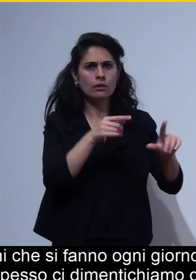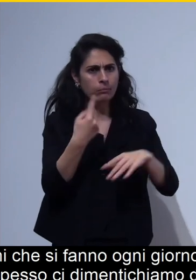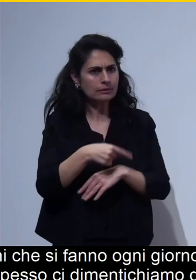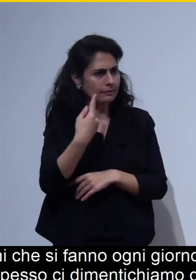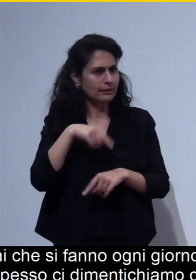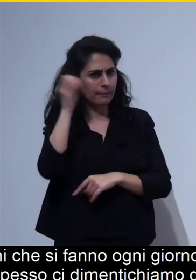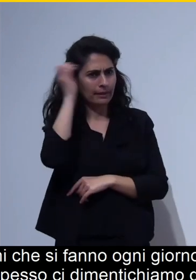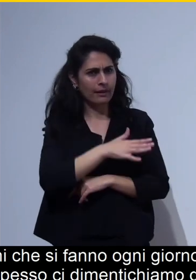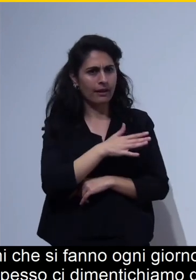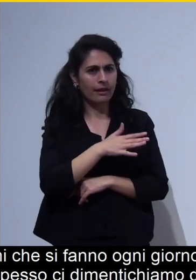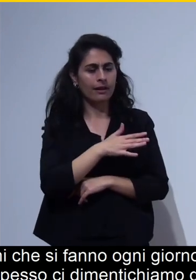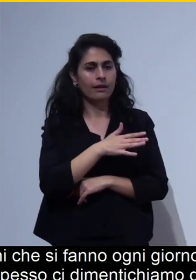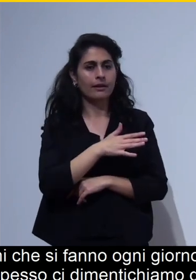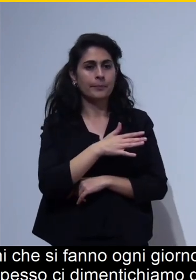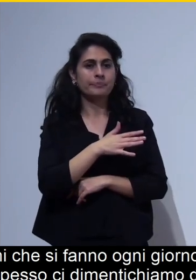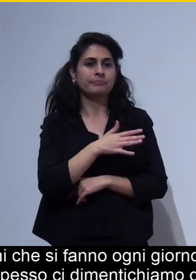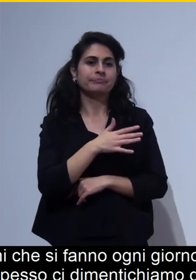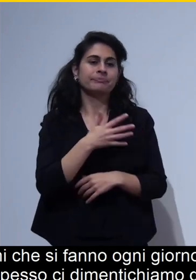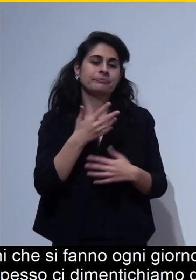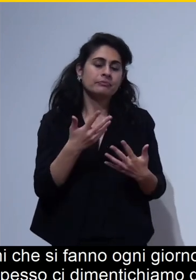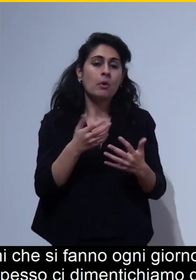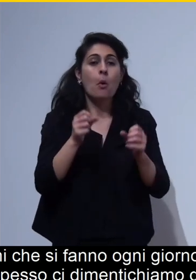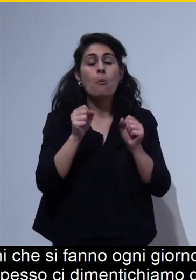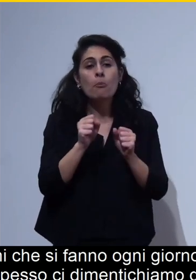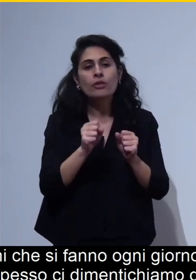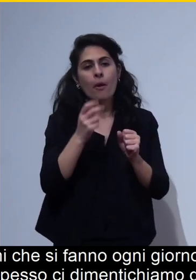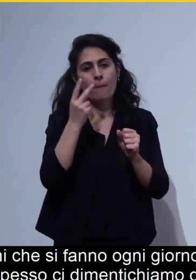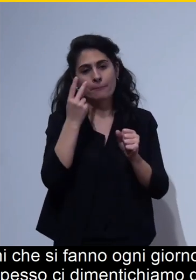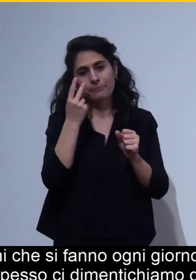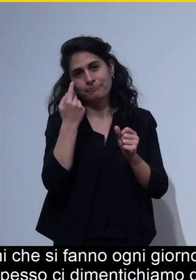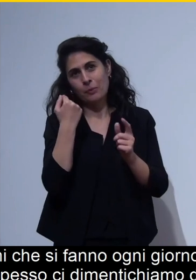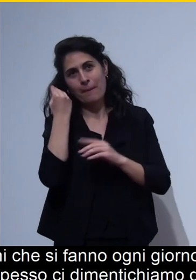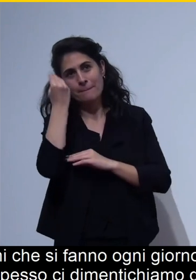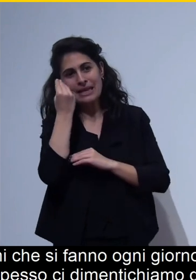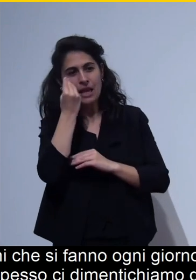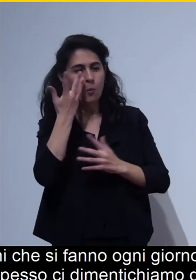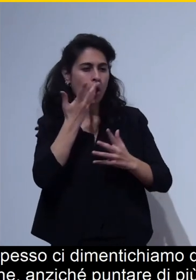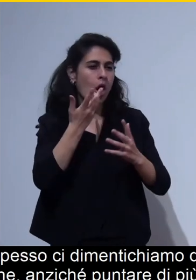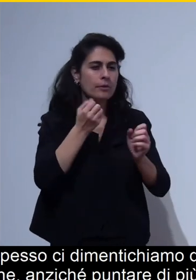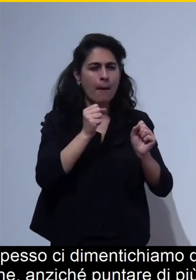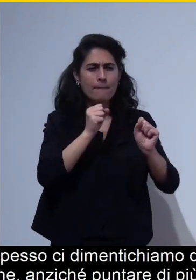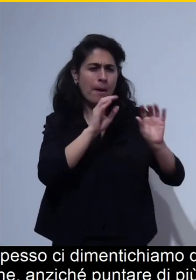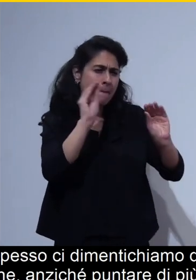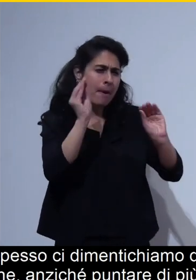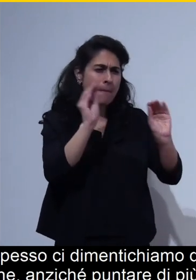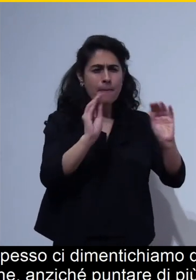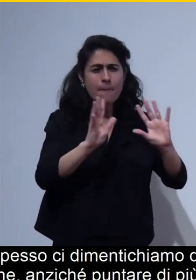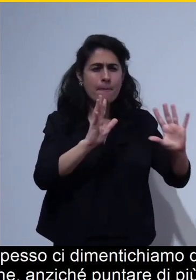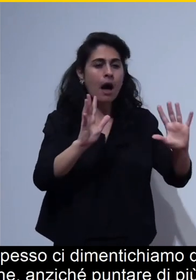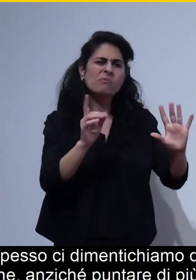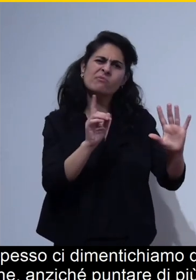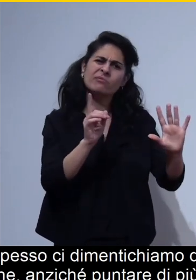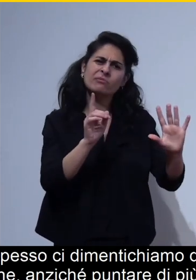diciamo puntare di più su delle transizioni stratosferiche magari di pensare di più anche al nostro